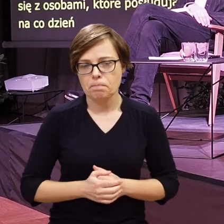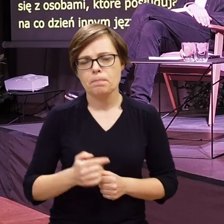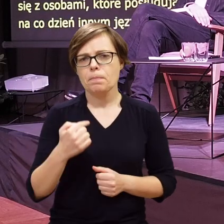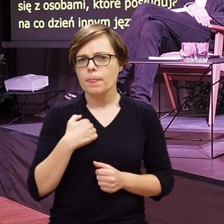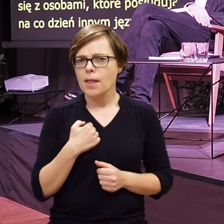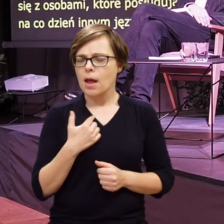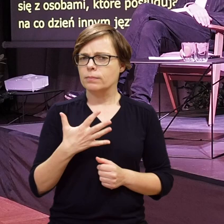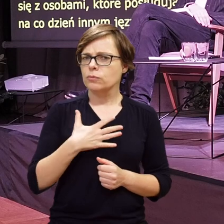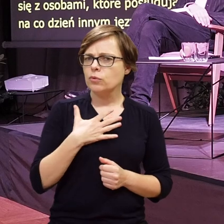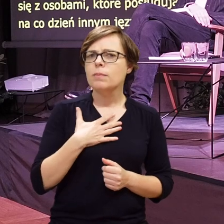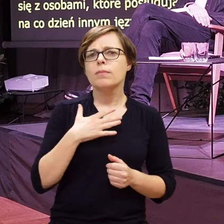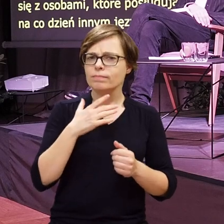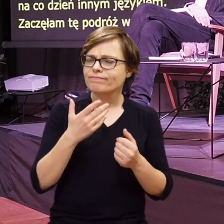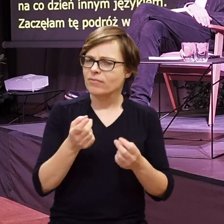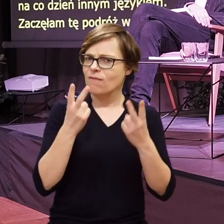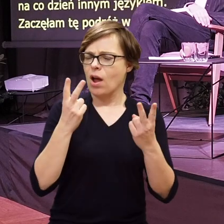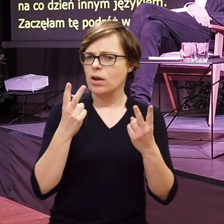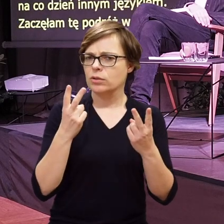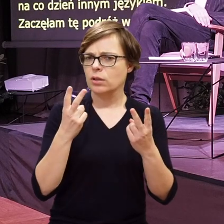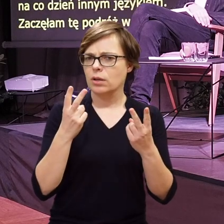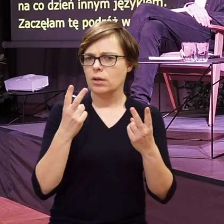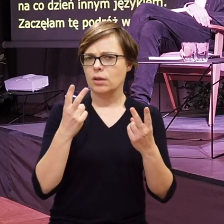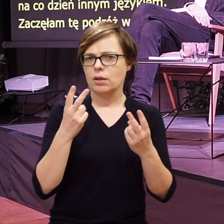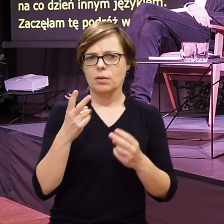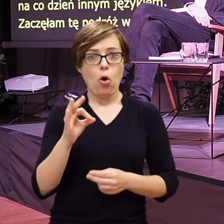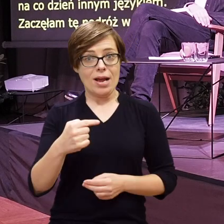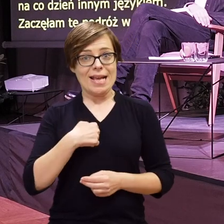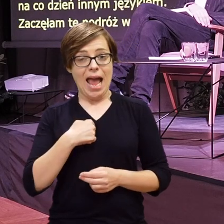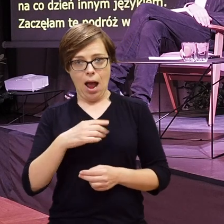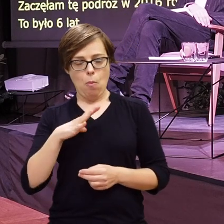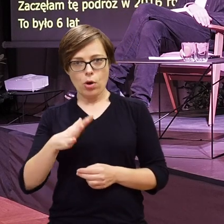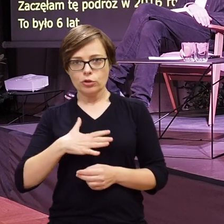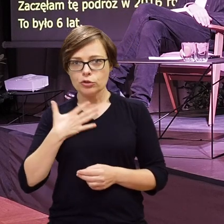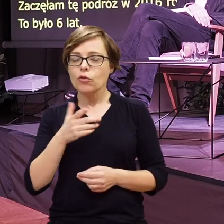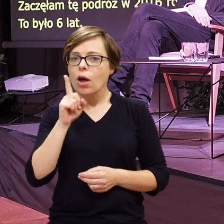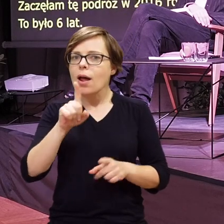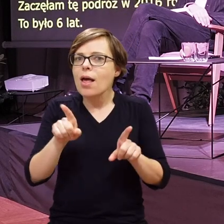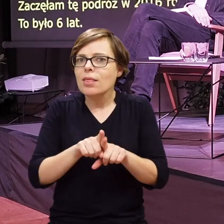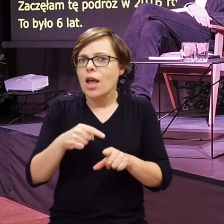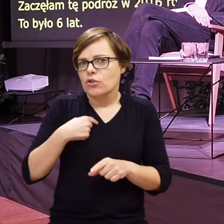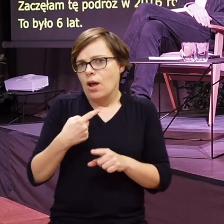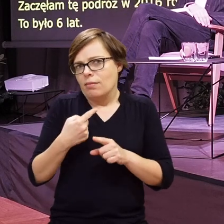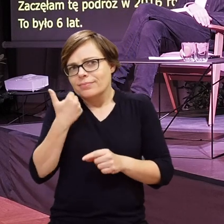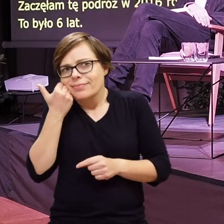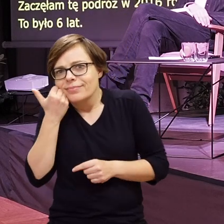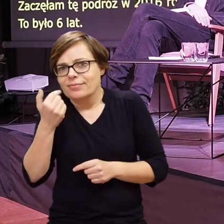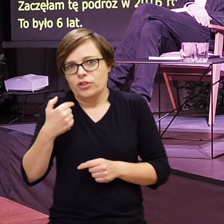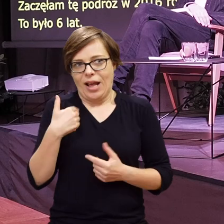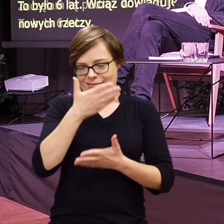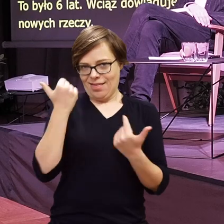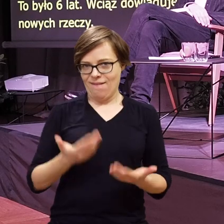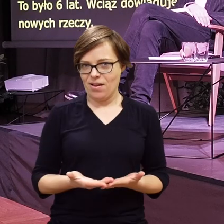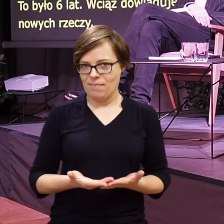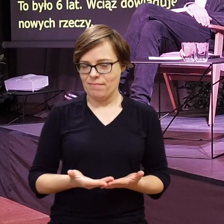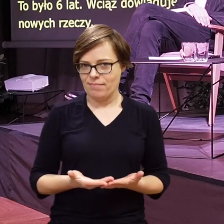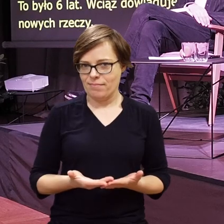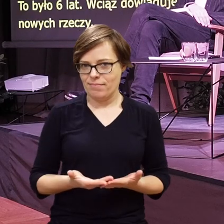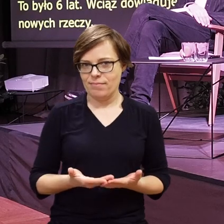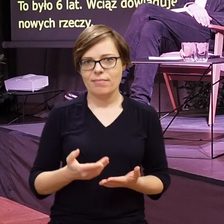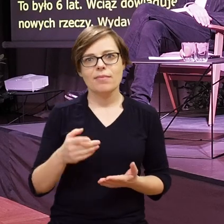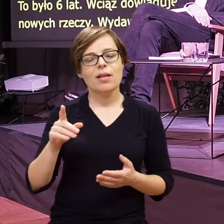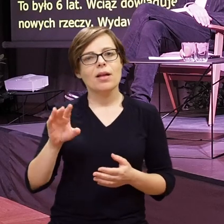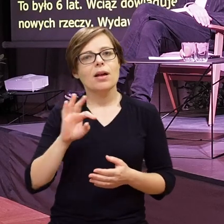I wydawało mi się, że tak bardzo ważne jest to, żebyśmy jako... Ja się dziwiłam, ale też byłam taka bardzo zawstydzona tym, że ja tego wszystkiego nie wiem.